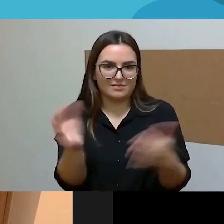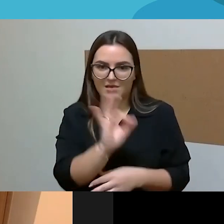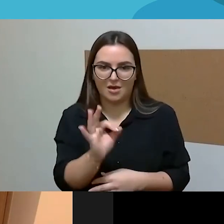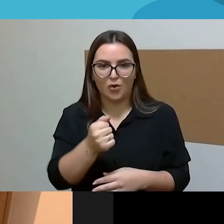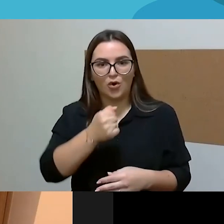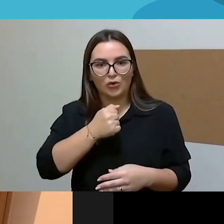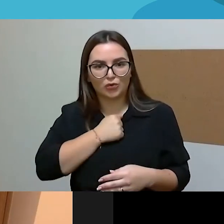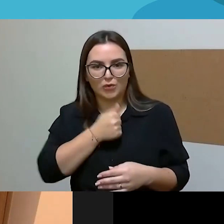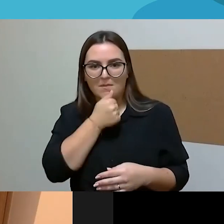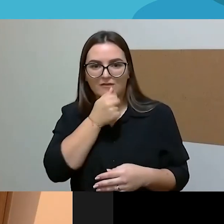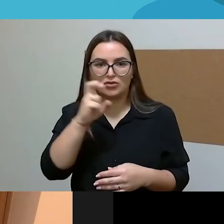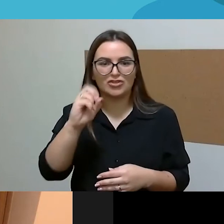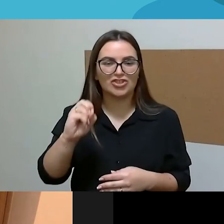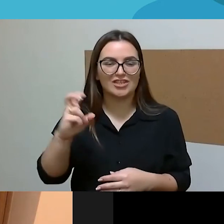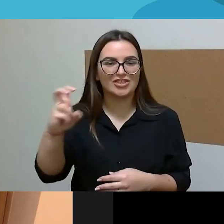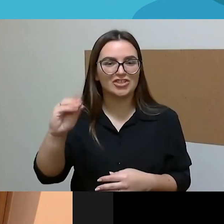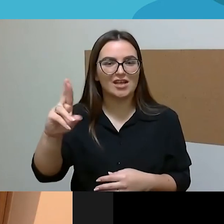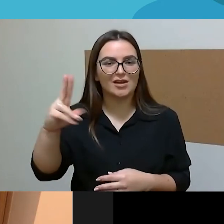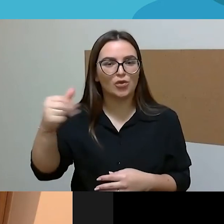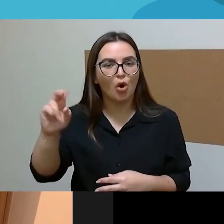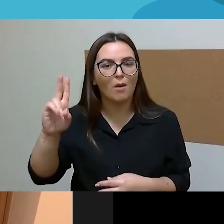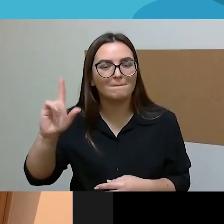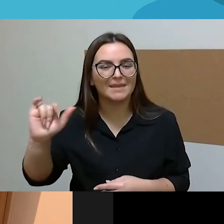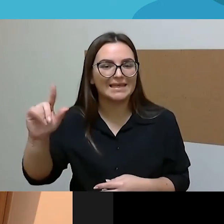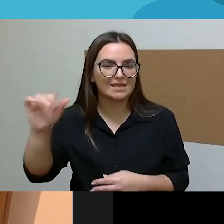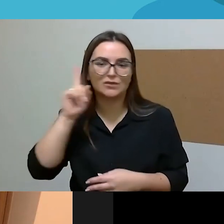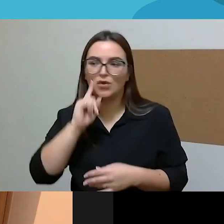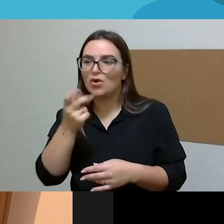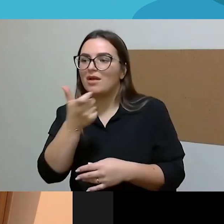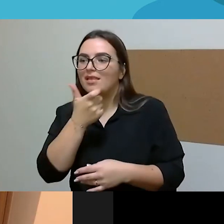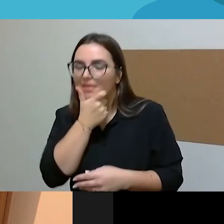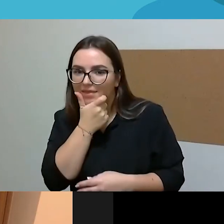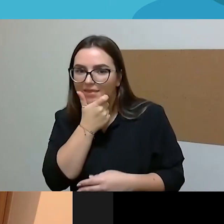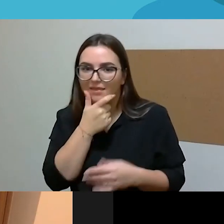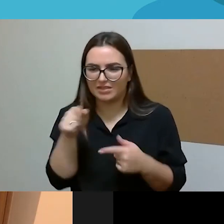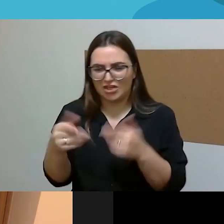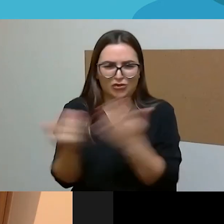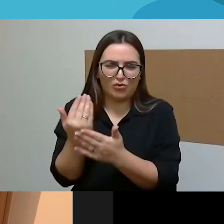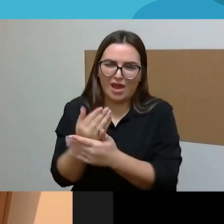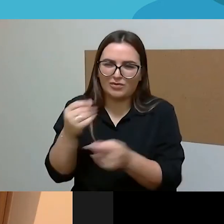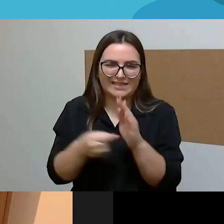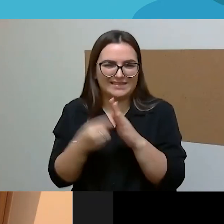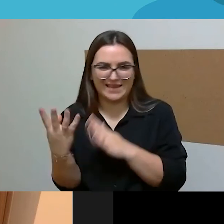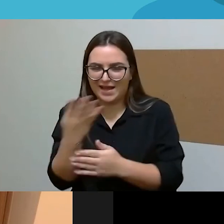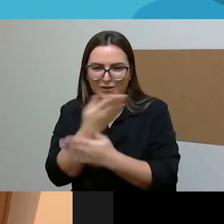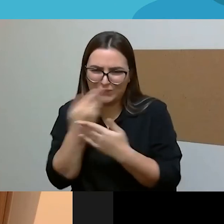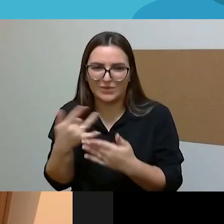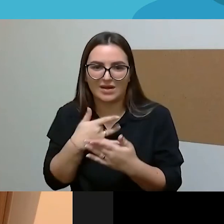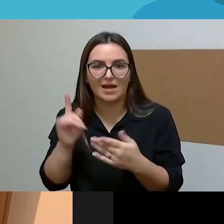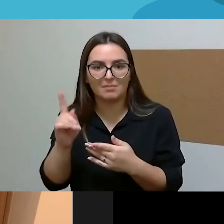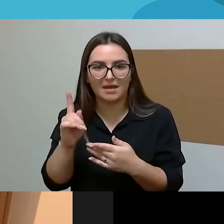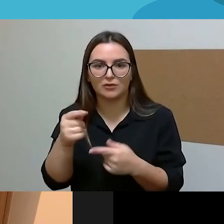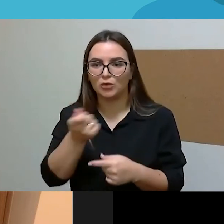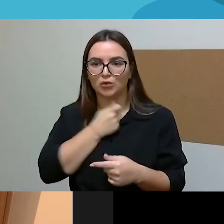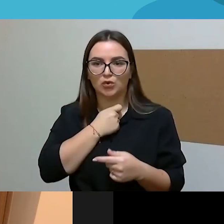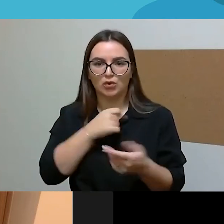Černobilius. Ir taip toliau, jau čia net nežinau kokie dabar, jau Černobilius turbūt nėra naujausia serialas, kurio nemačiau. Tai